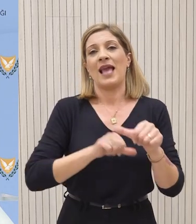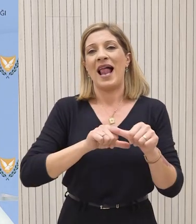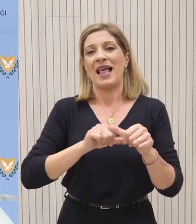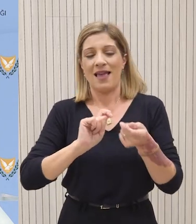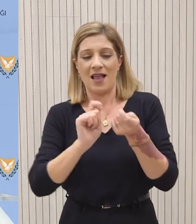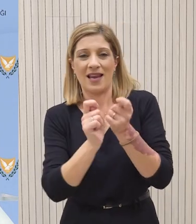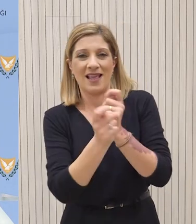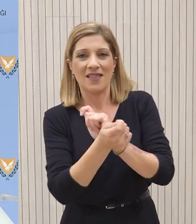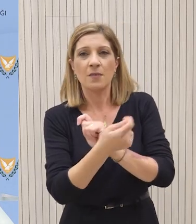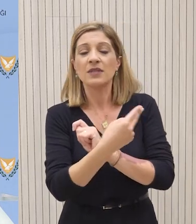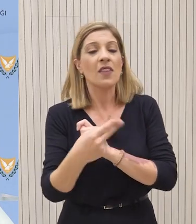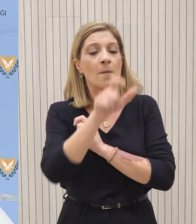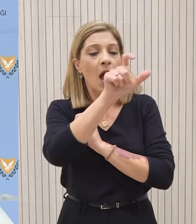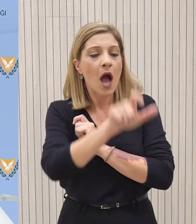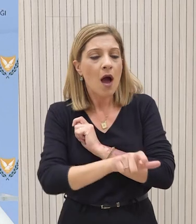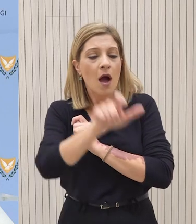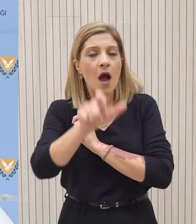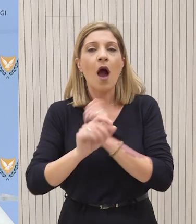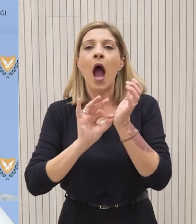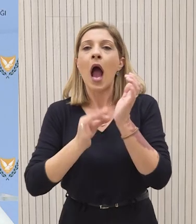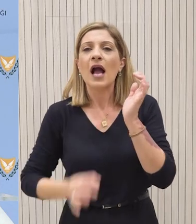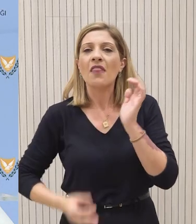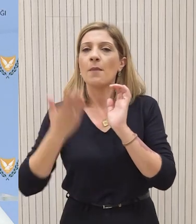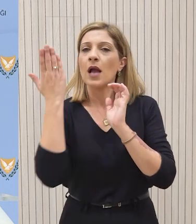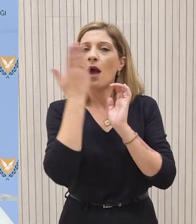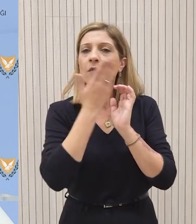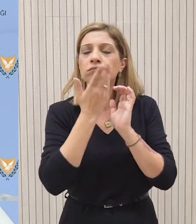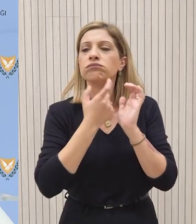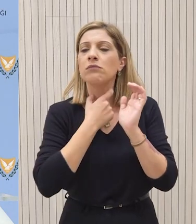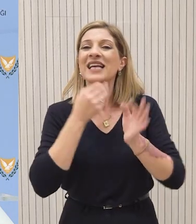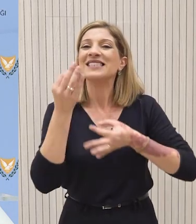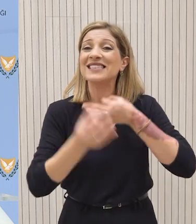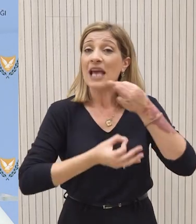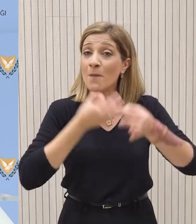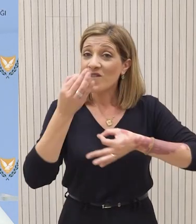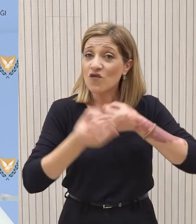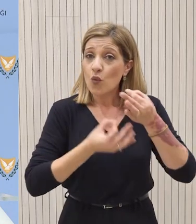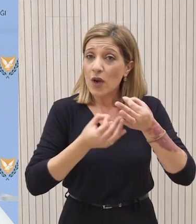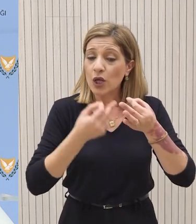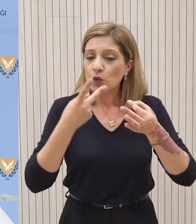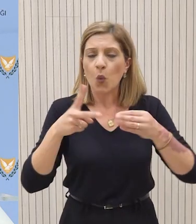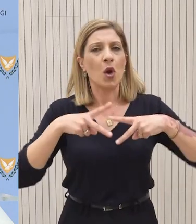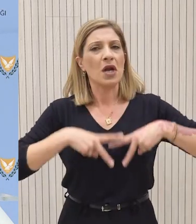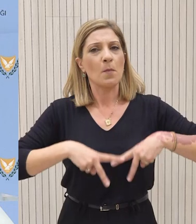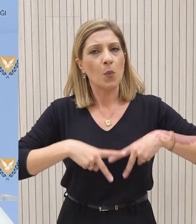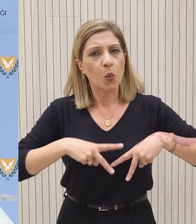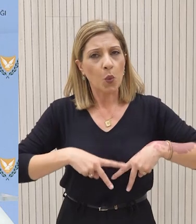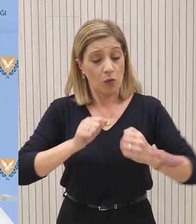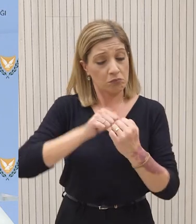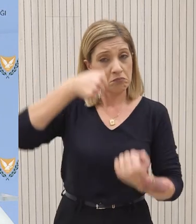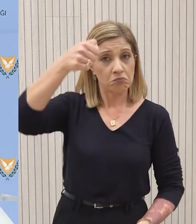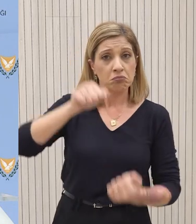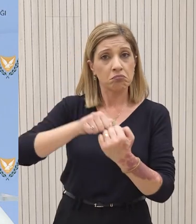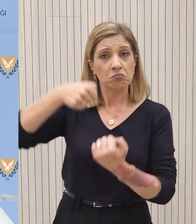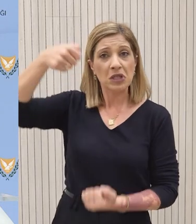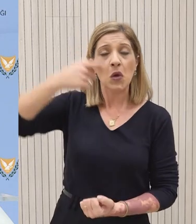τα προσόντα, τα ακαδημαϊκά ή άλλα που θα έχουν οι σύμβουλοι των υπουργών. Να πω ότι μέχρι την